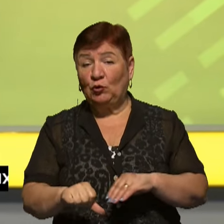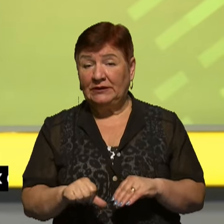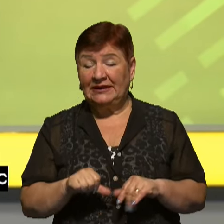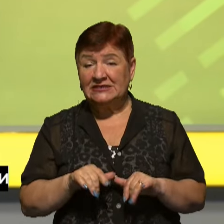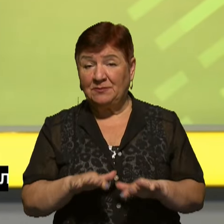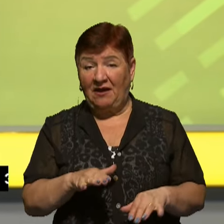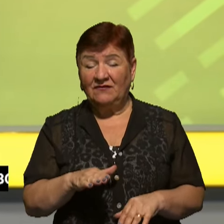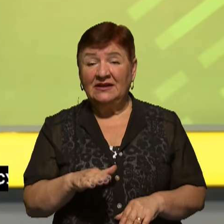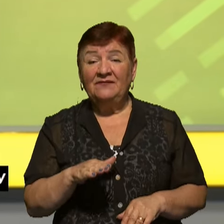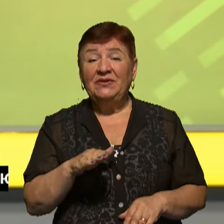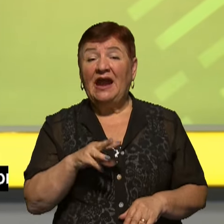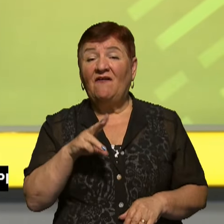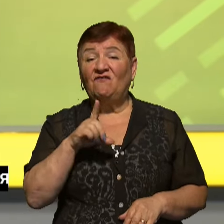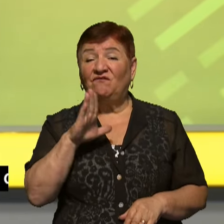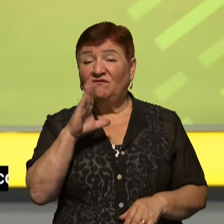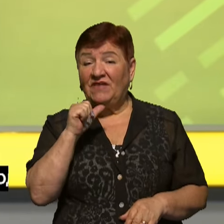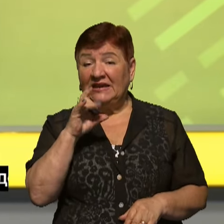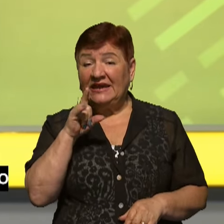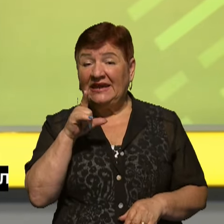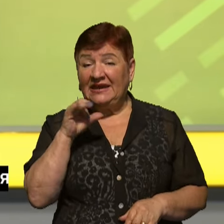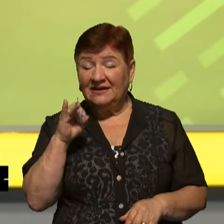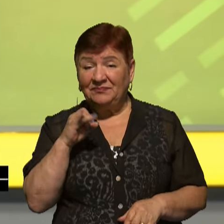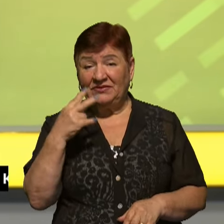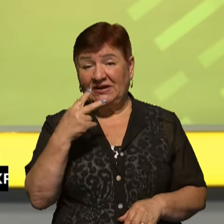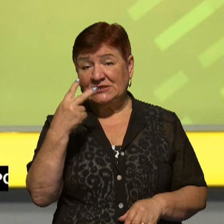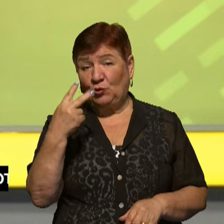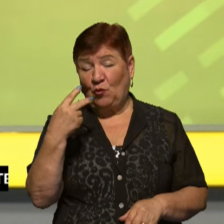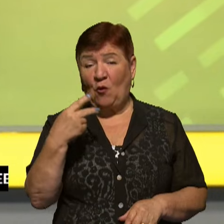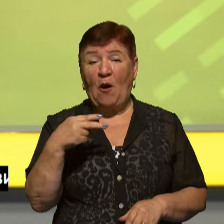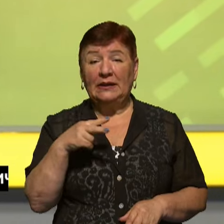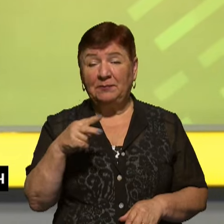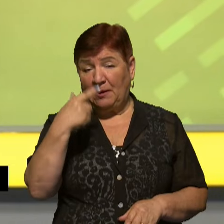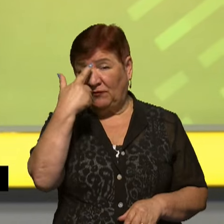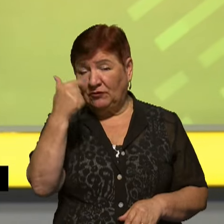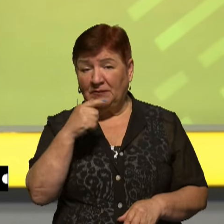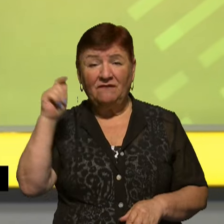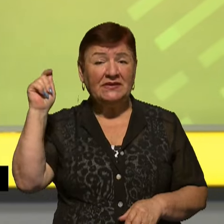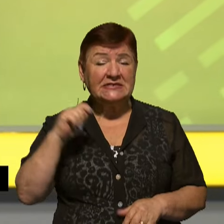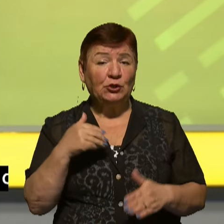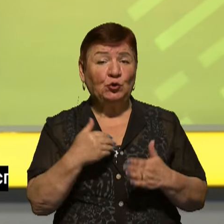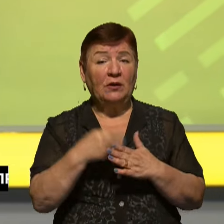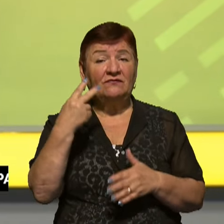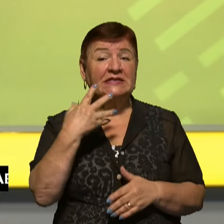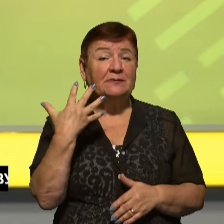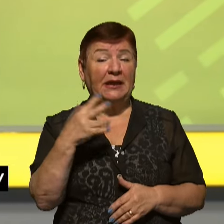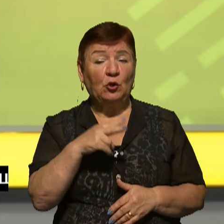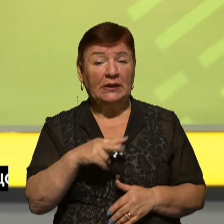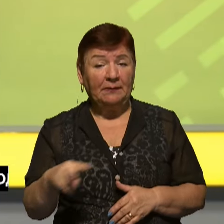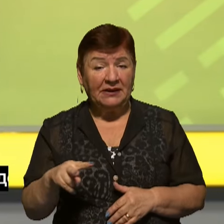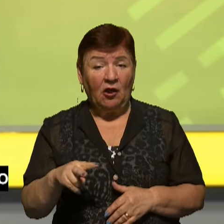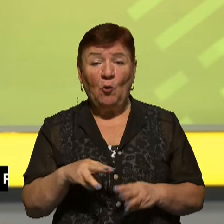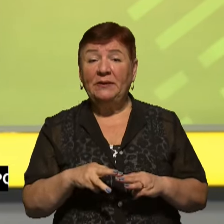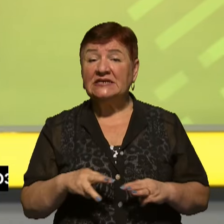Ван Гі. Про це повідомили в телеграмі МЗС України 22 липня. Візит триватиме до 25 липня. У міністерстві